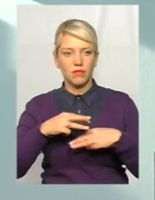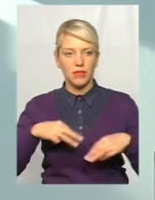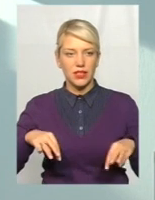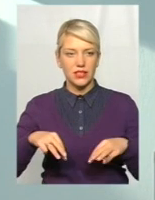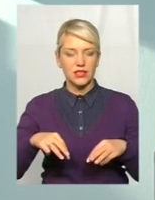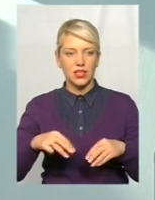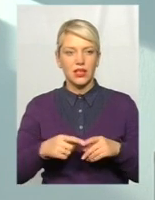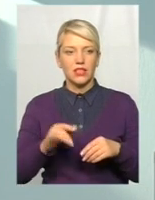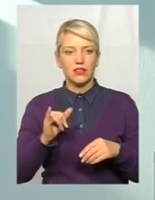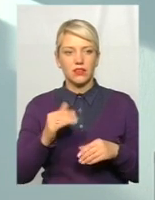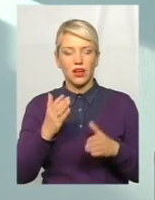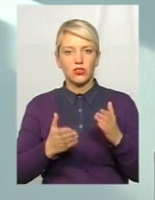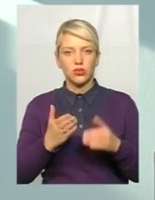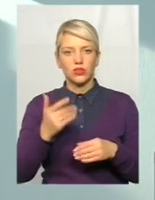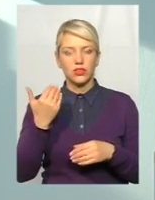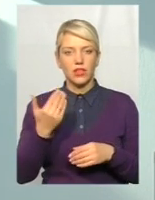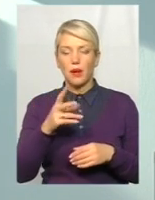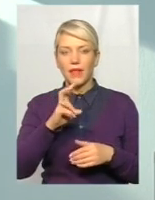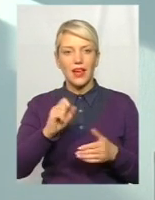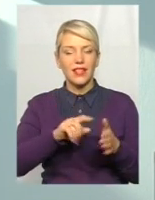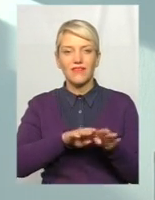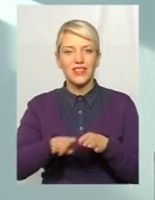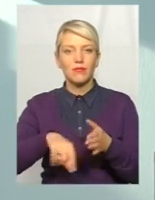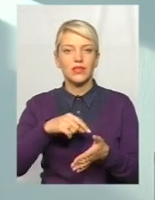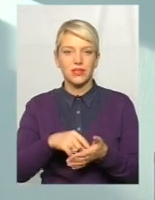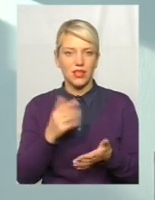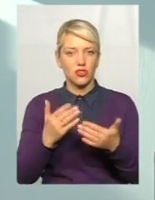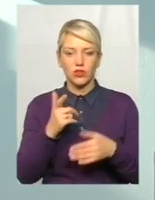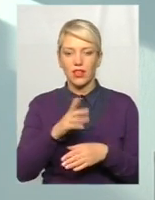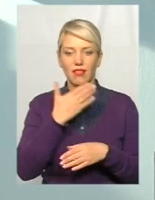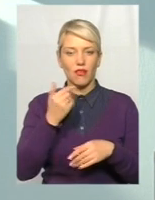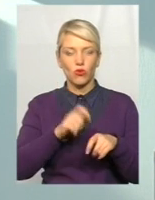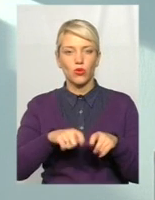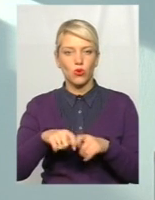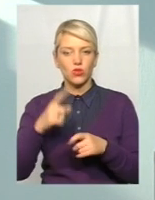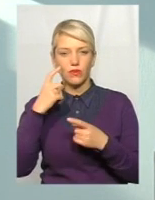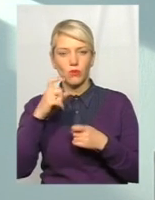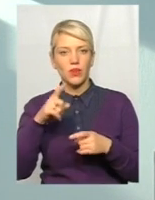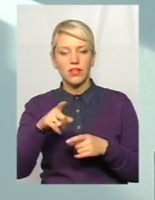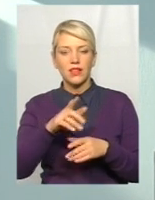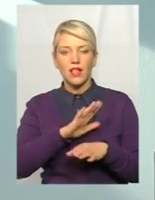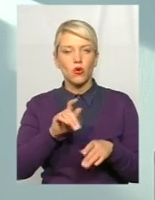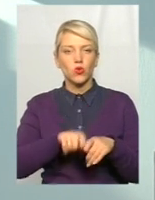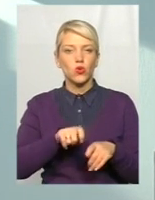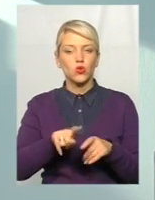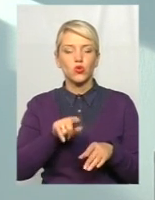Зрозуміло, що якщо ти не контролюєш інформацію, не контролюєш, що у тебе відбувається, то ти не зможеш виробляти